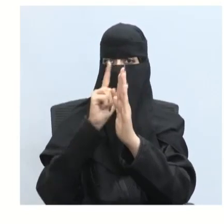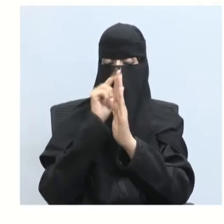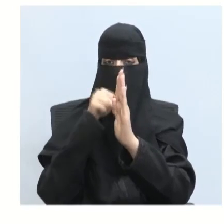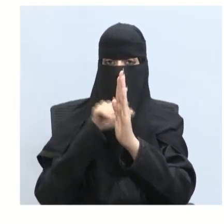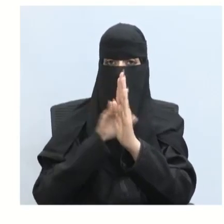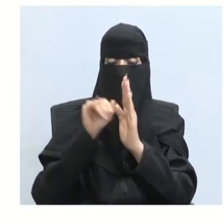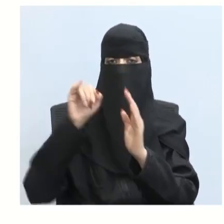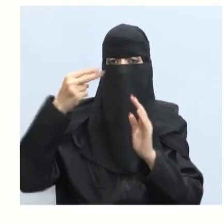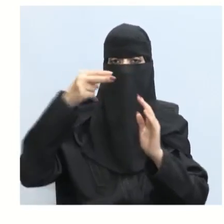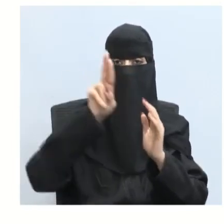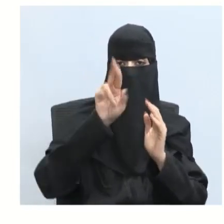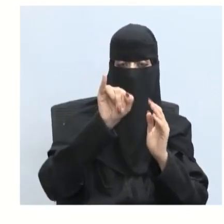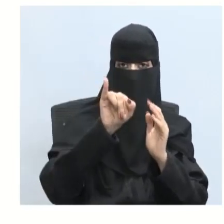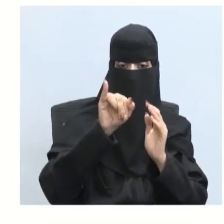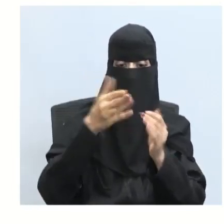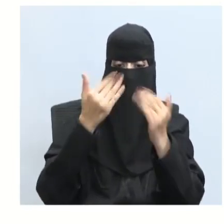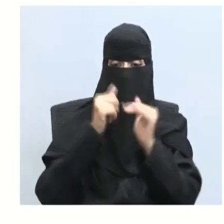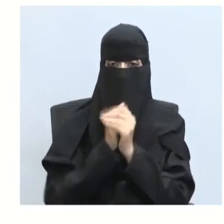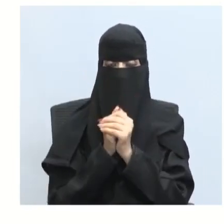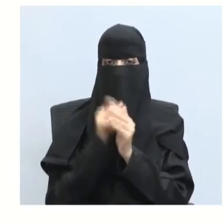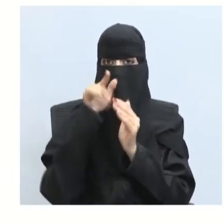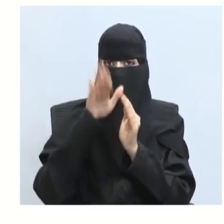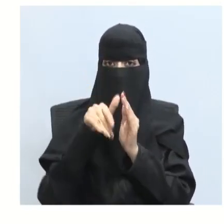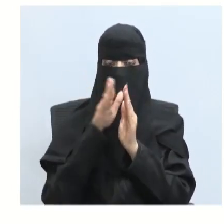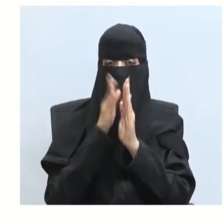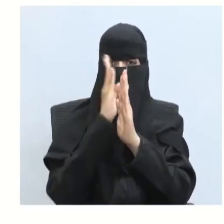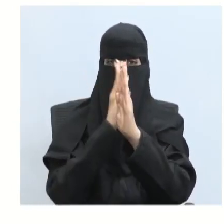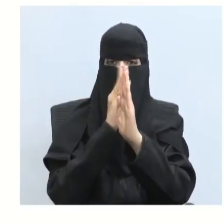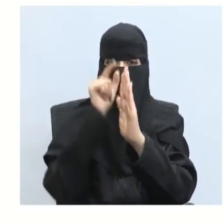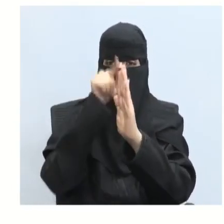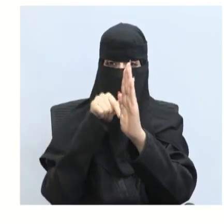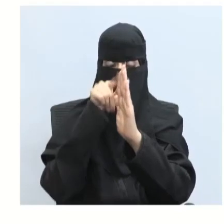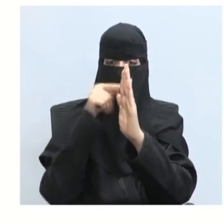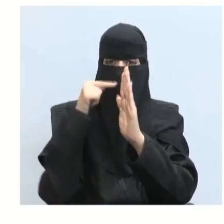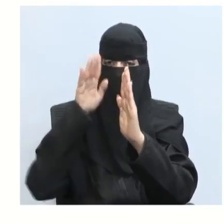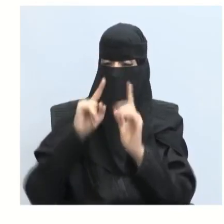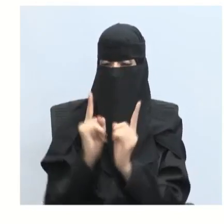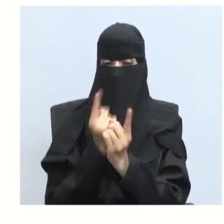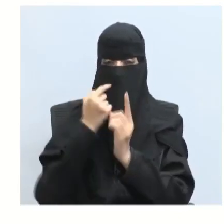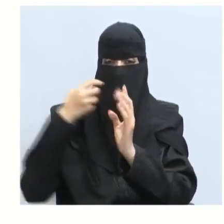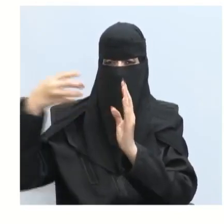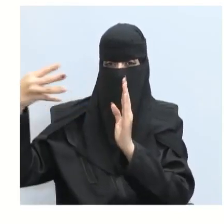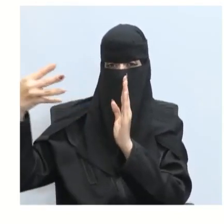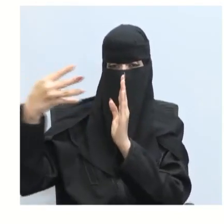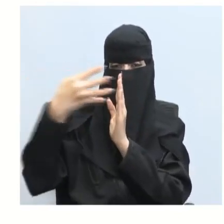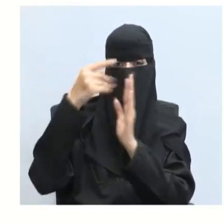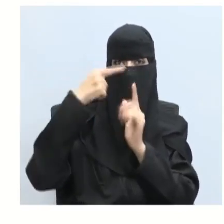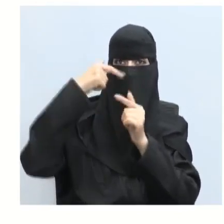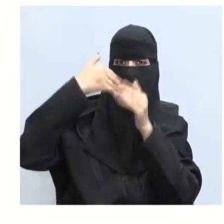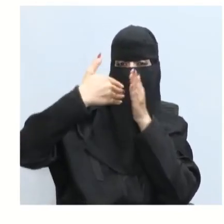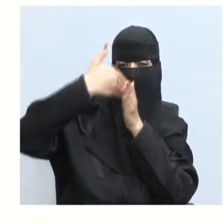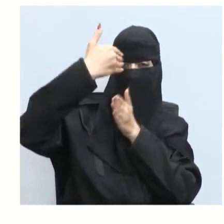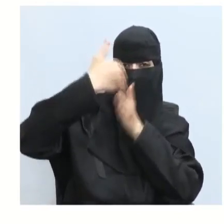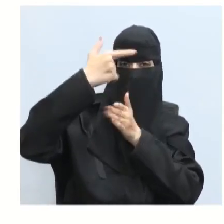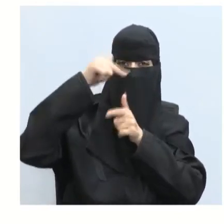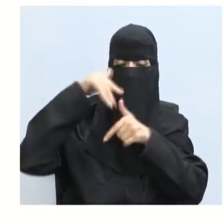أطلقنا عليها مسمى الوسط المعتم الوسط الذي يمر الضوء من خلاله مثل الزجاج أو الهواء